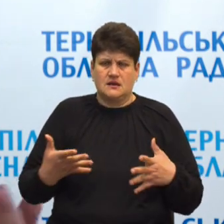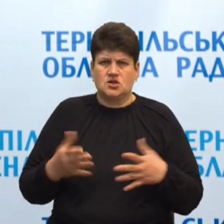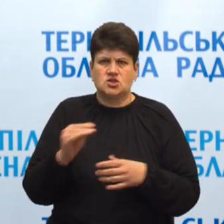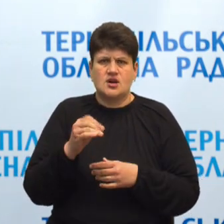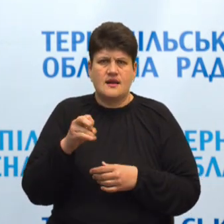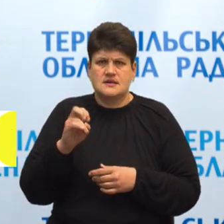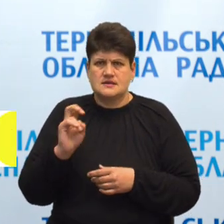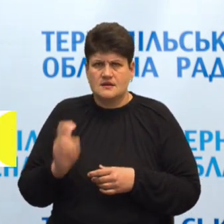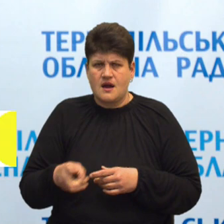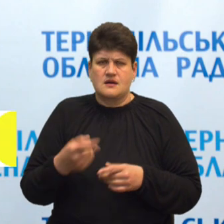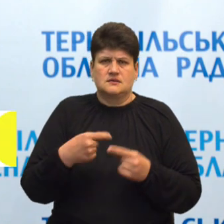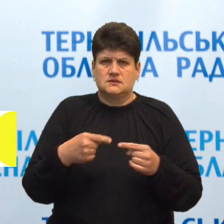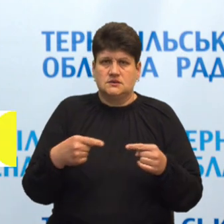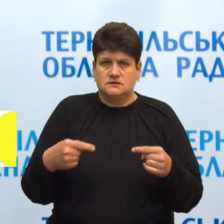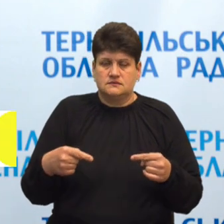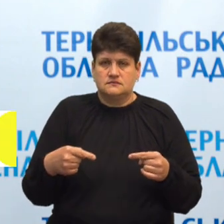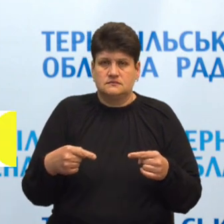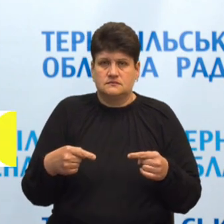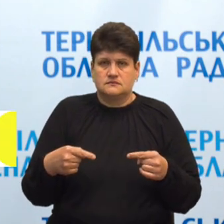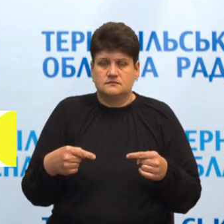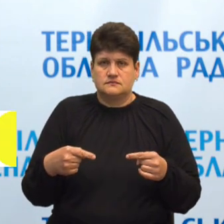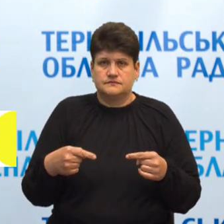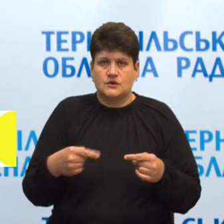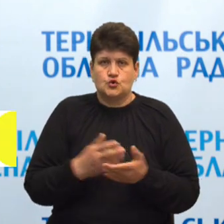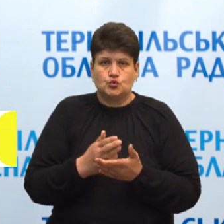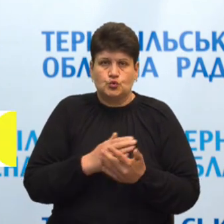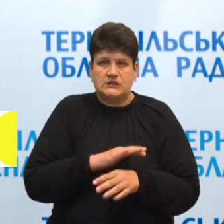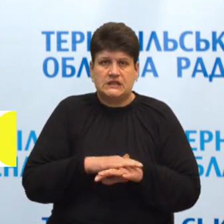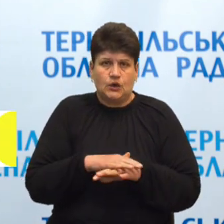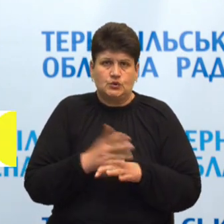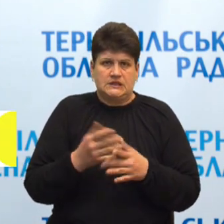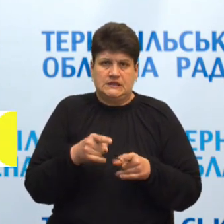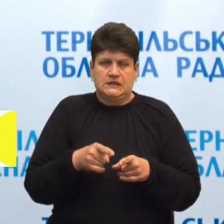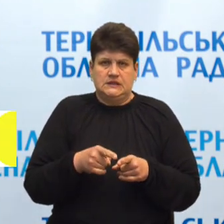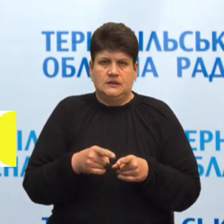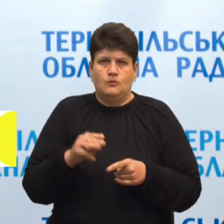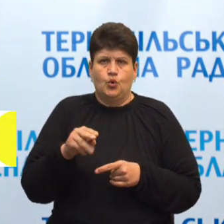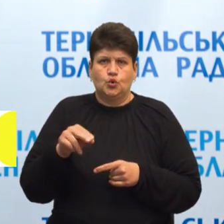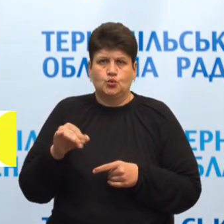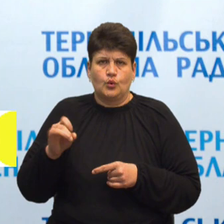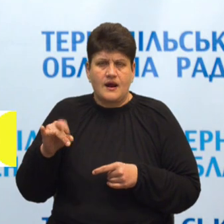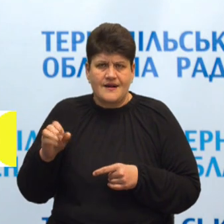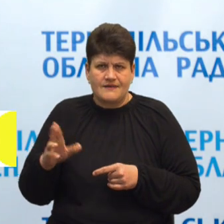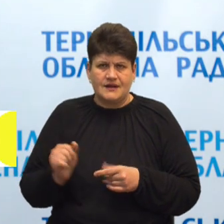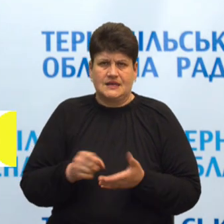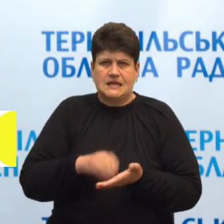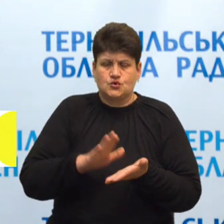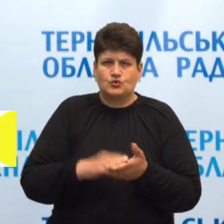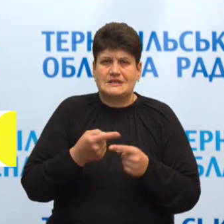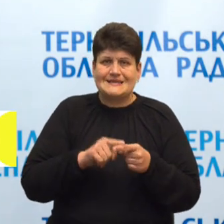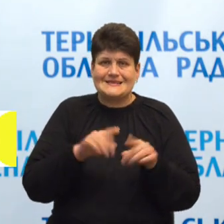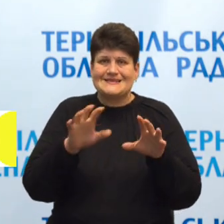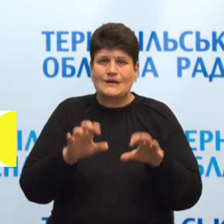і від слуг народу, які такі, як Путураєва, які реєструють такі законопроєкти і